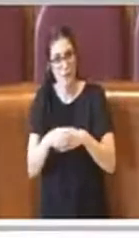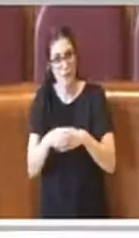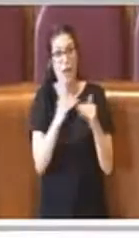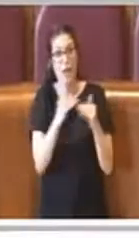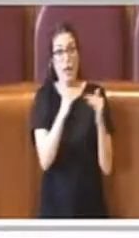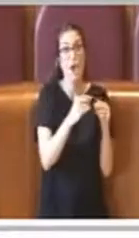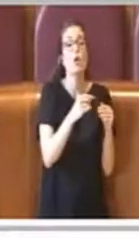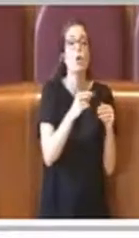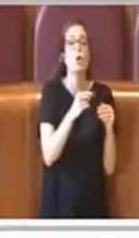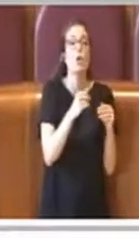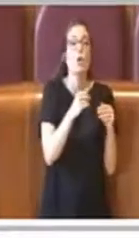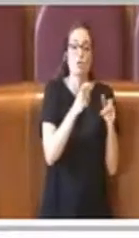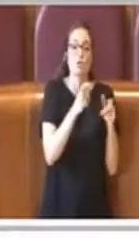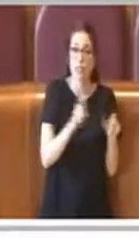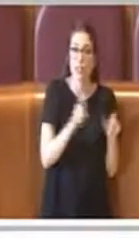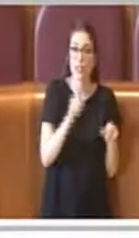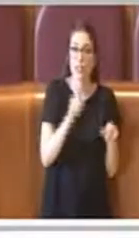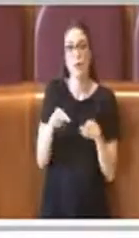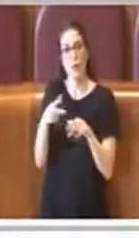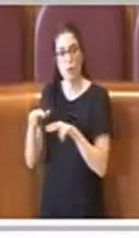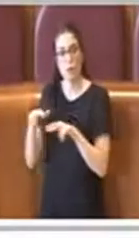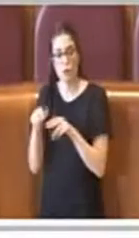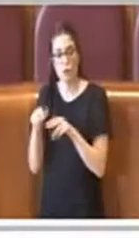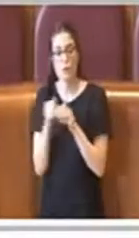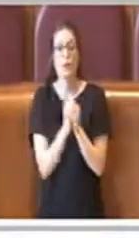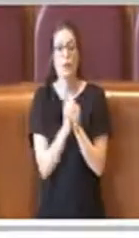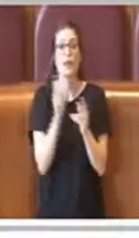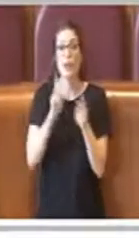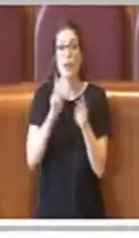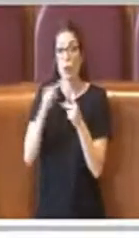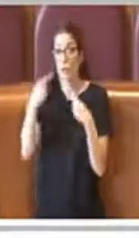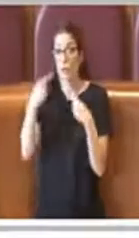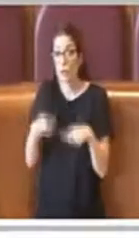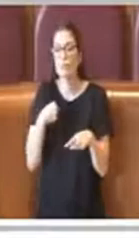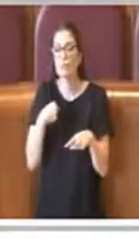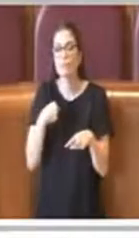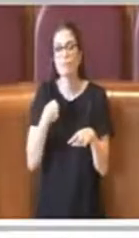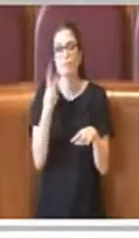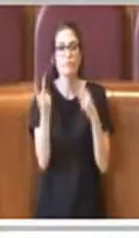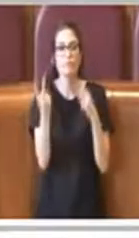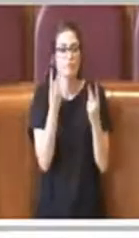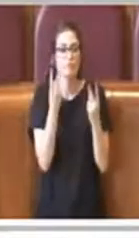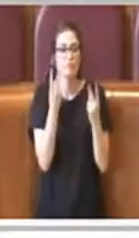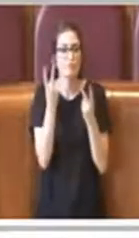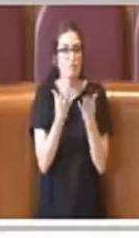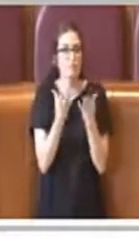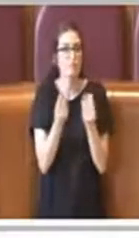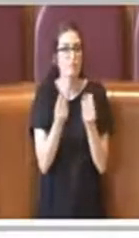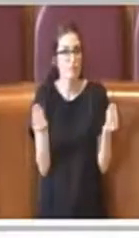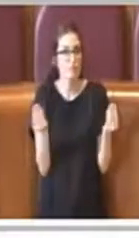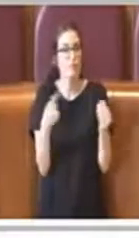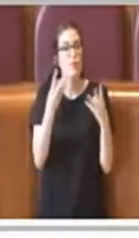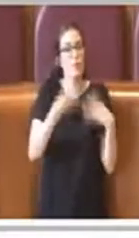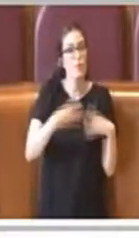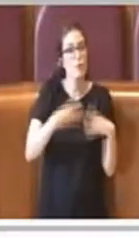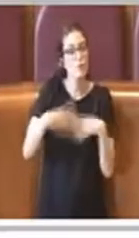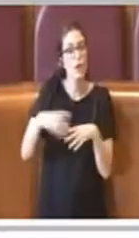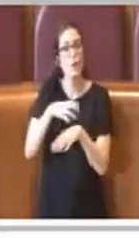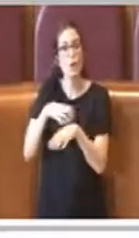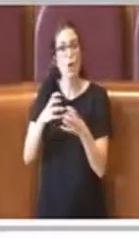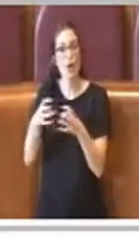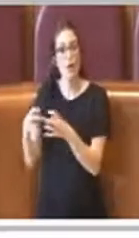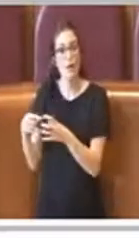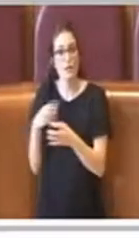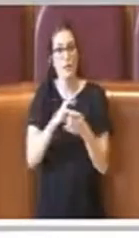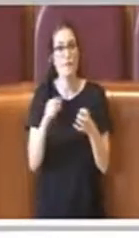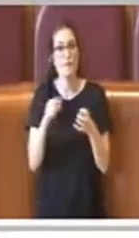che municipale. Nel rincontri ho riscontrato diverse visioni rispetto al funzionamento di tali organismi e questo